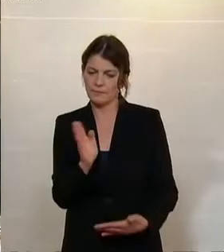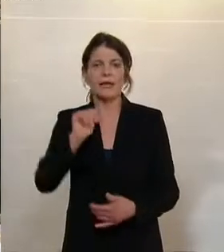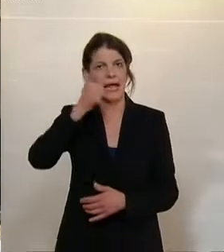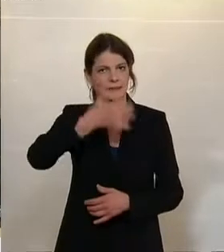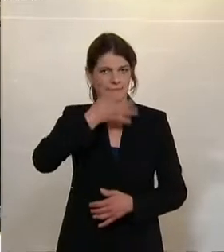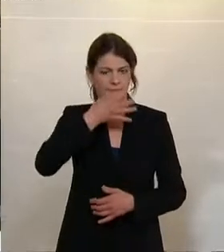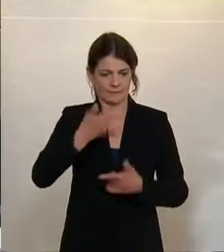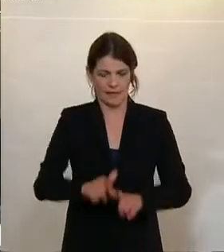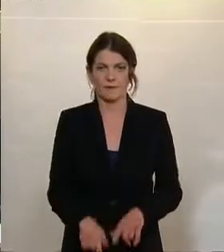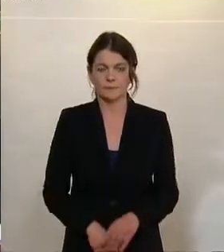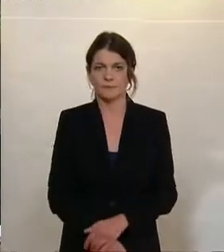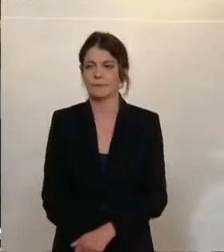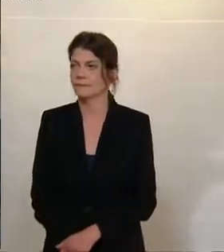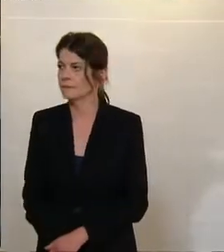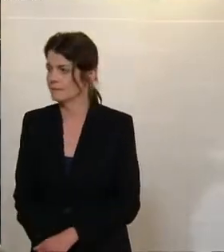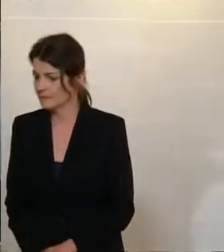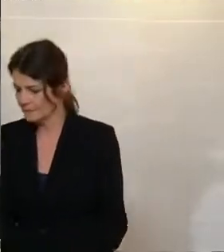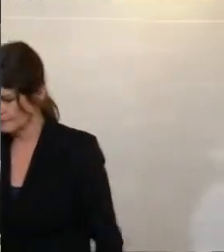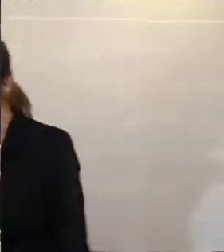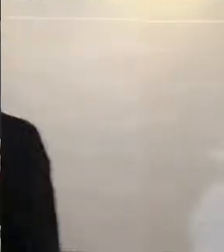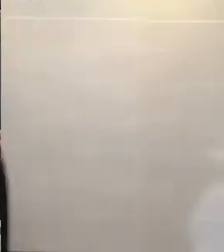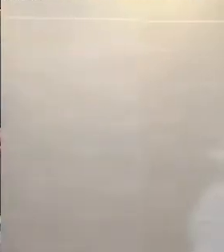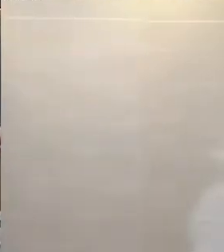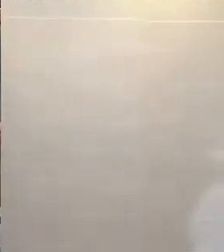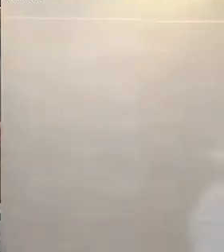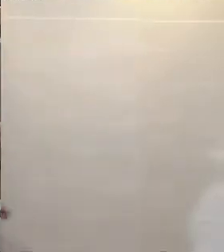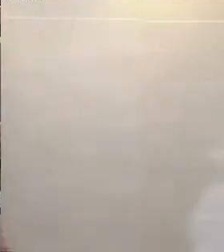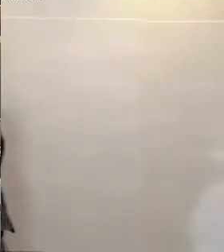Und Johann Singer von der ÖVP ist am Weg zum Rednerpult.